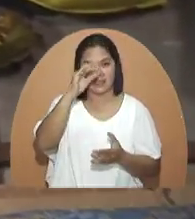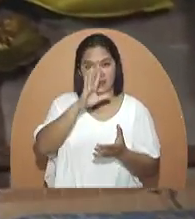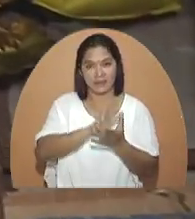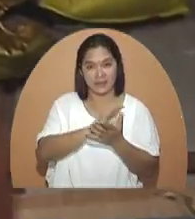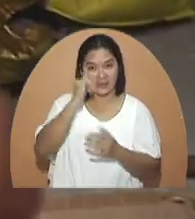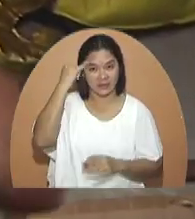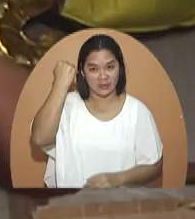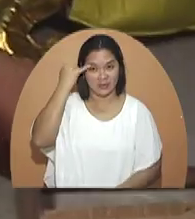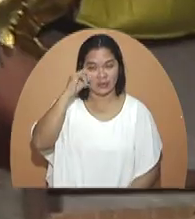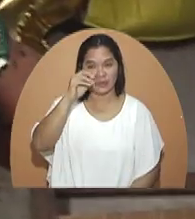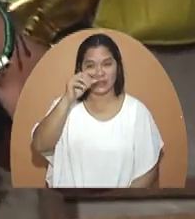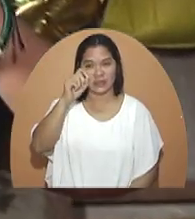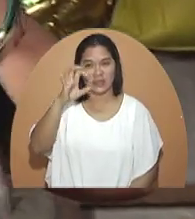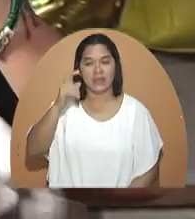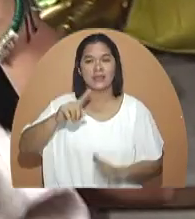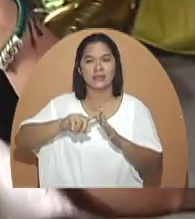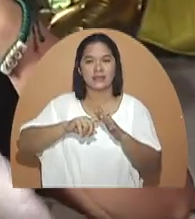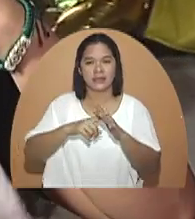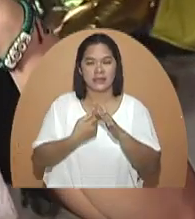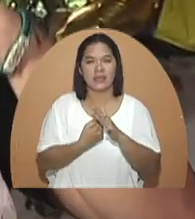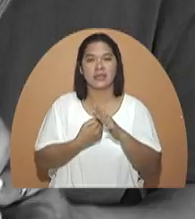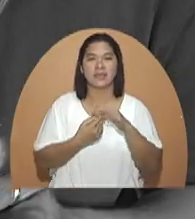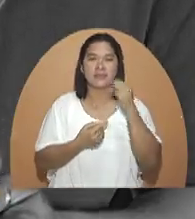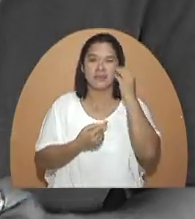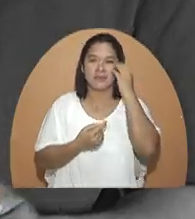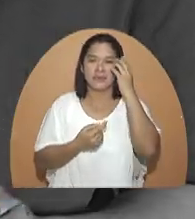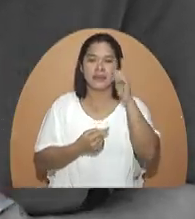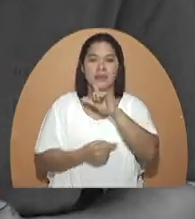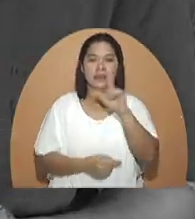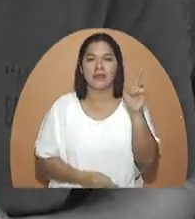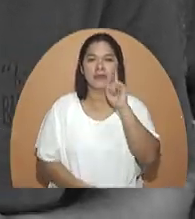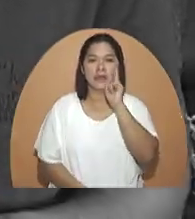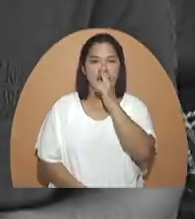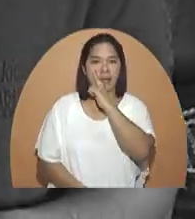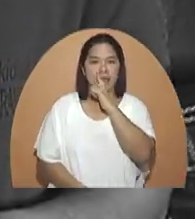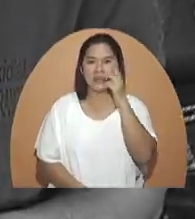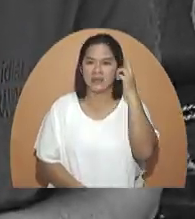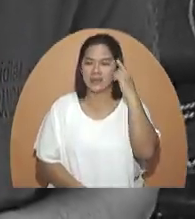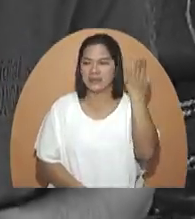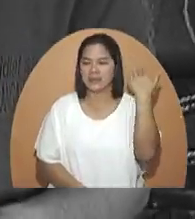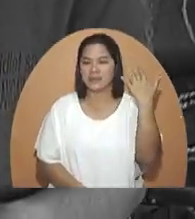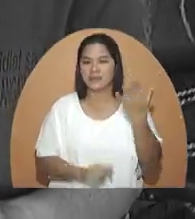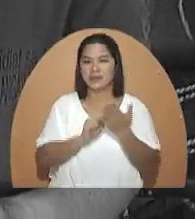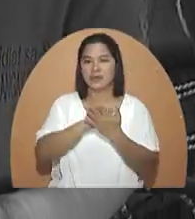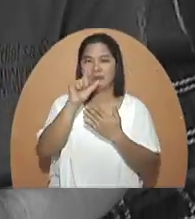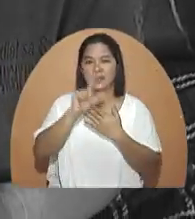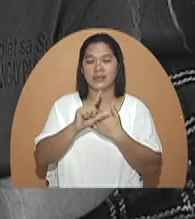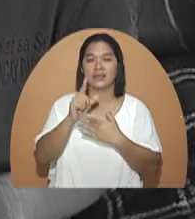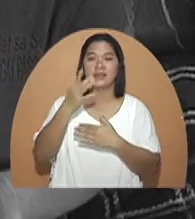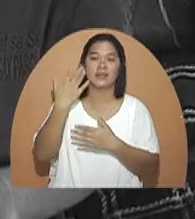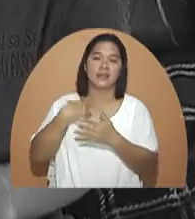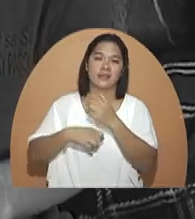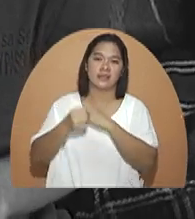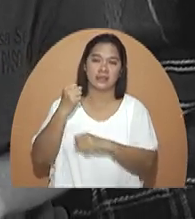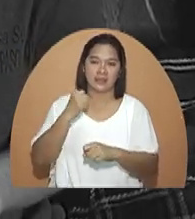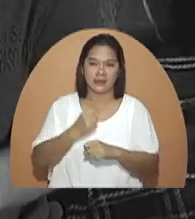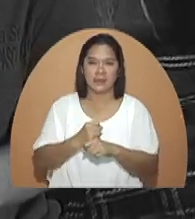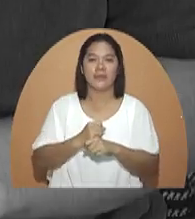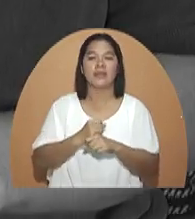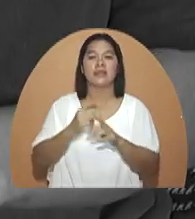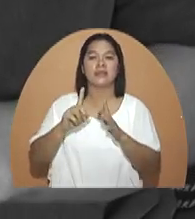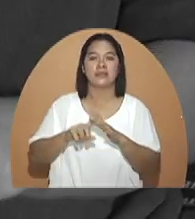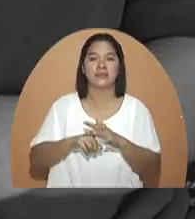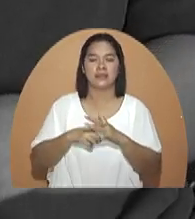partner na si Jose. Nagsimula umano sa pamamaga ang kaliwang mata ni Rupert noong Agosto na nakaraang taon